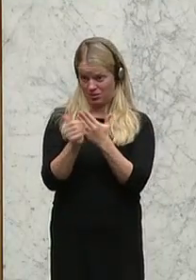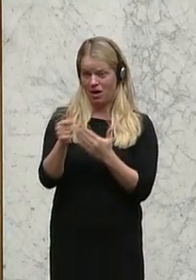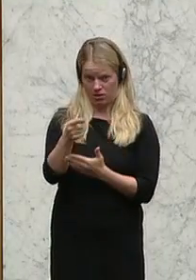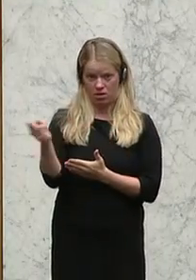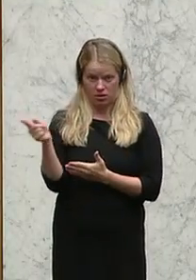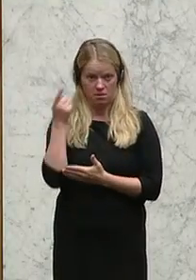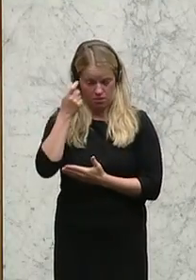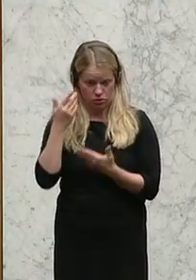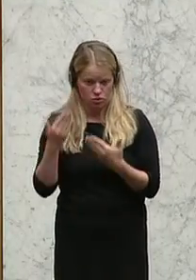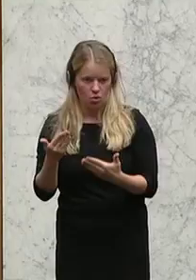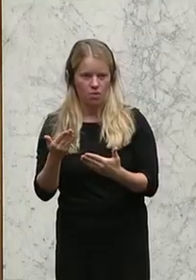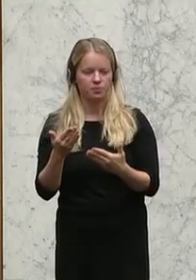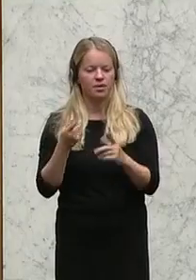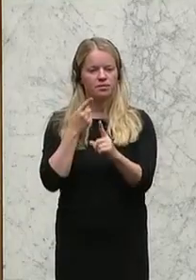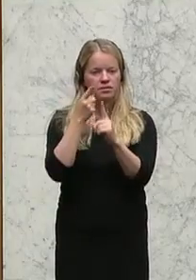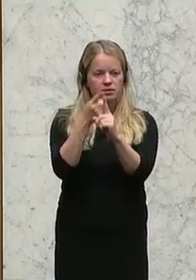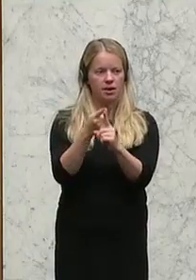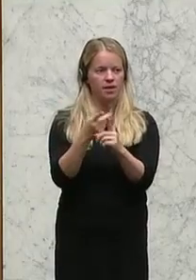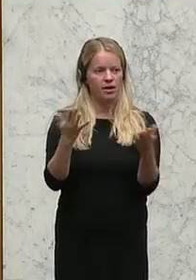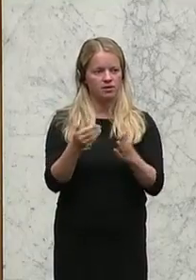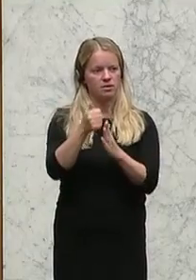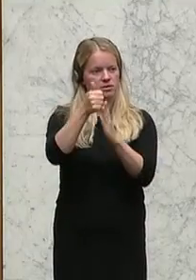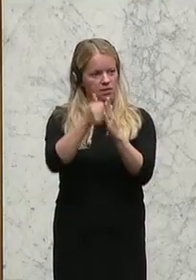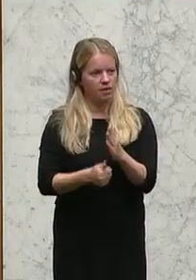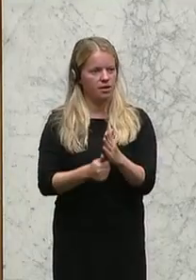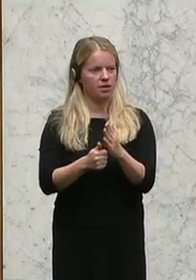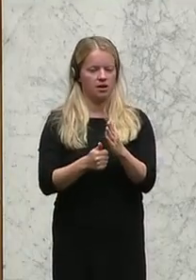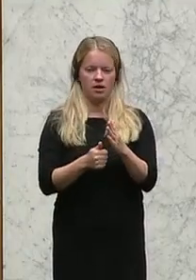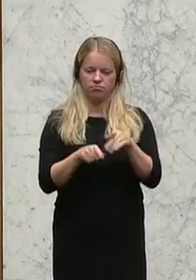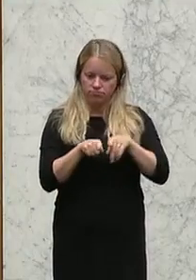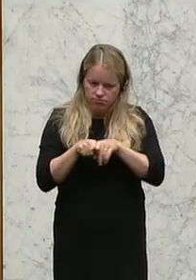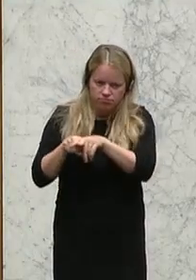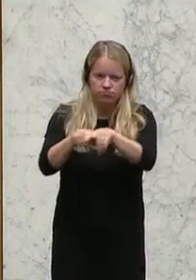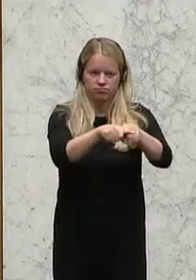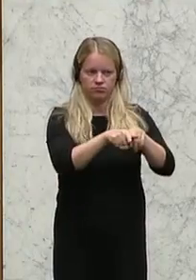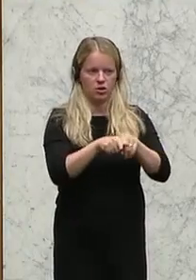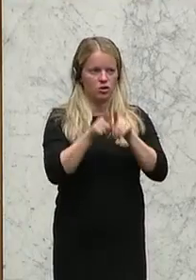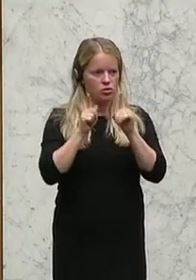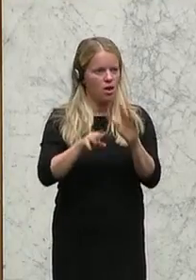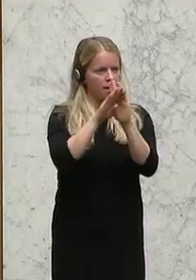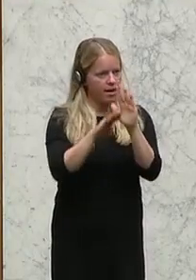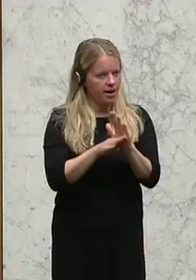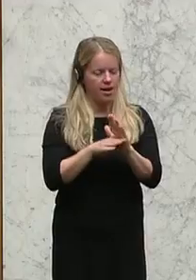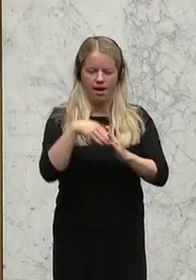sagen, das Ziel haben, einheitliche Standards, einheitliche Reglements zu schaffen.